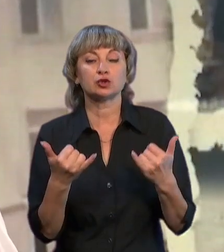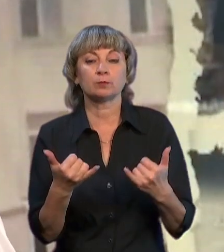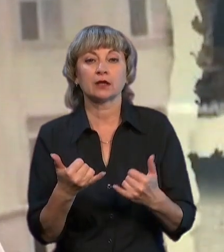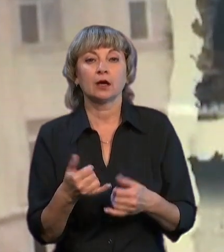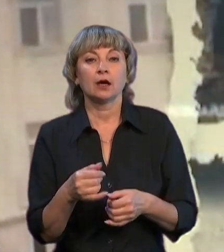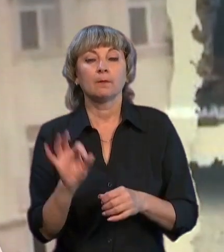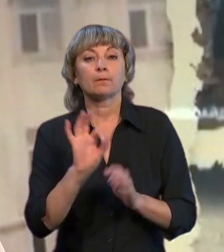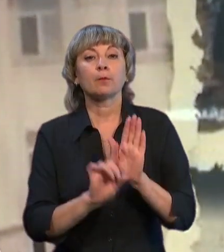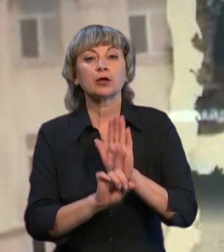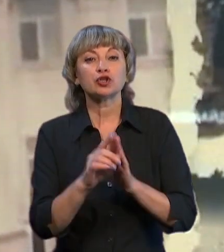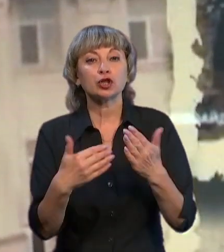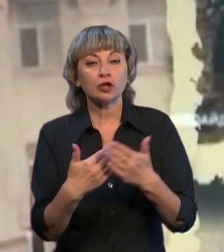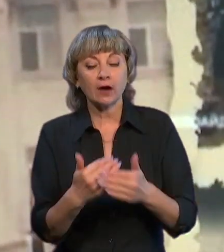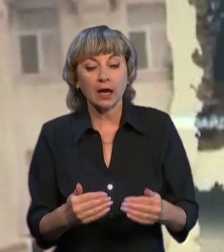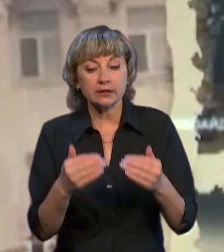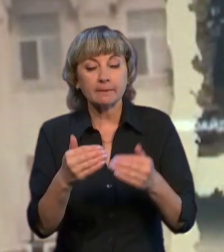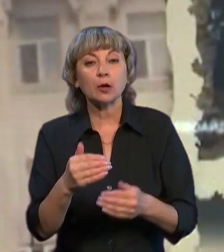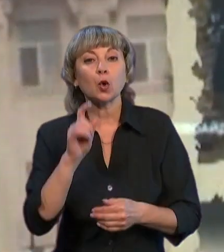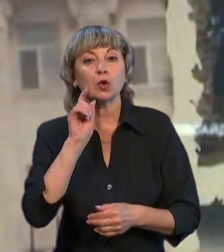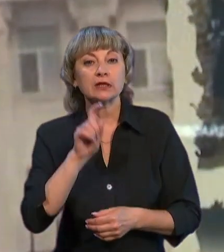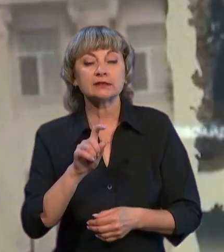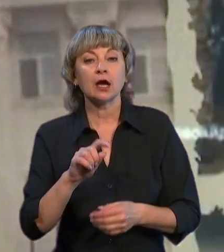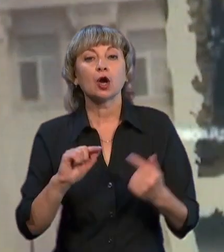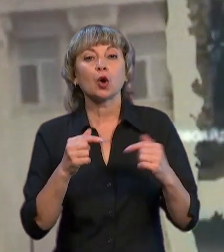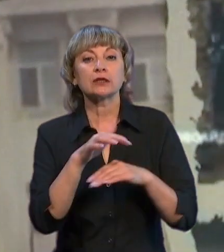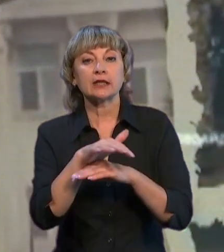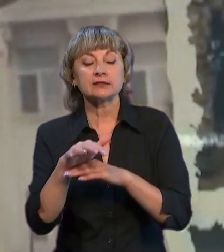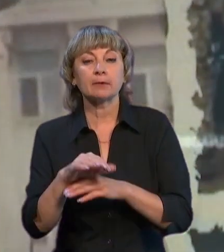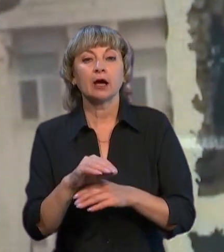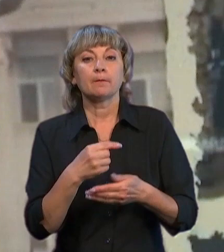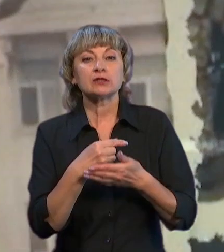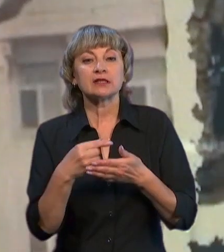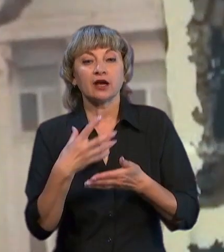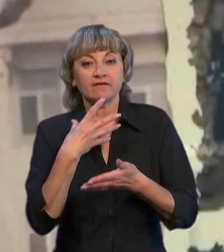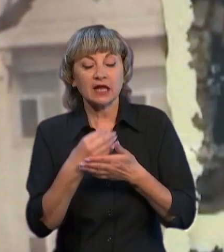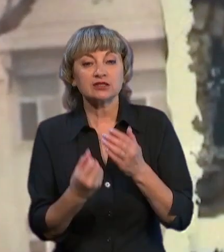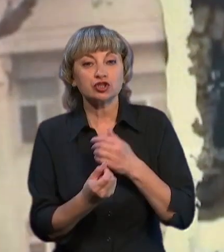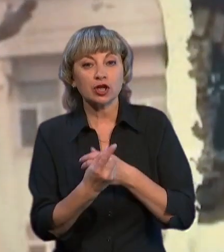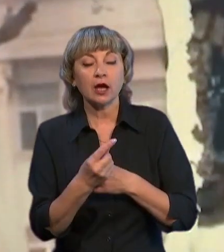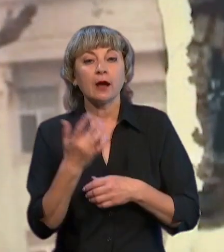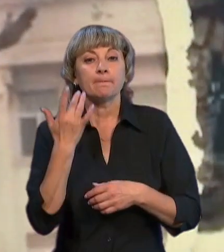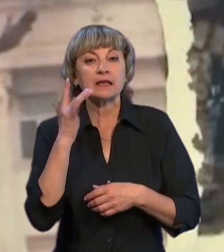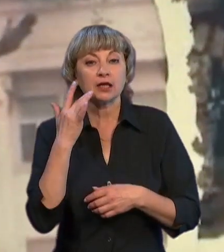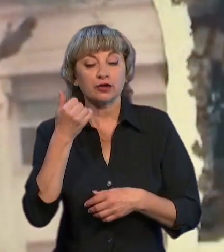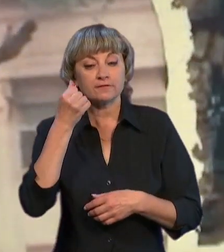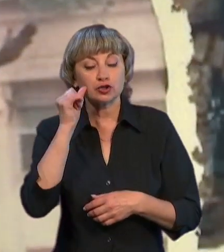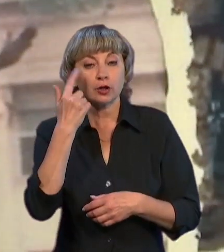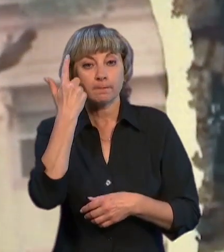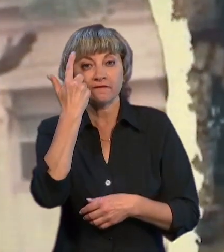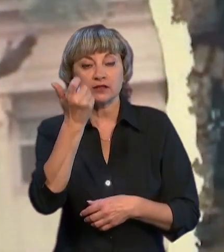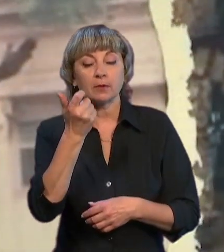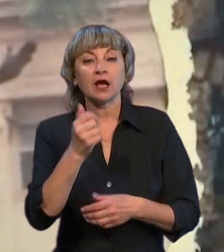Про початок нового етапу українського контрнаступу, посилаючись на власні джерела у Пентагоні, вчора повідомило